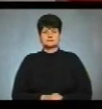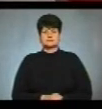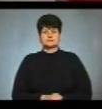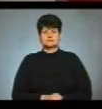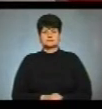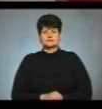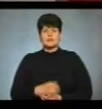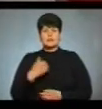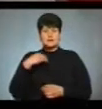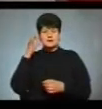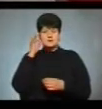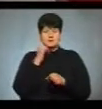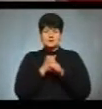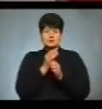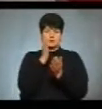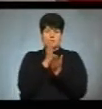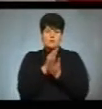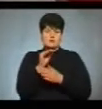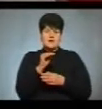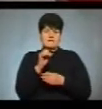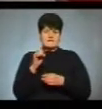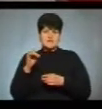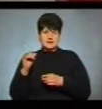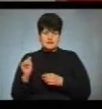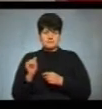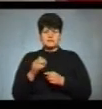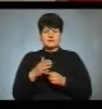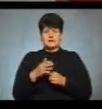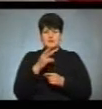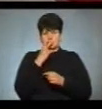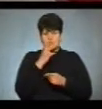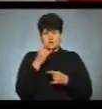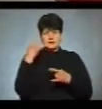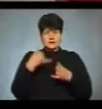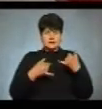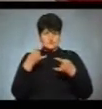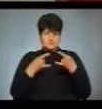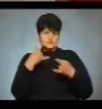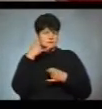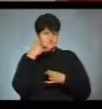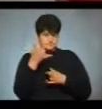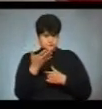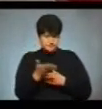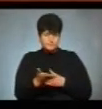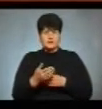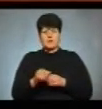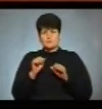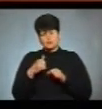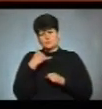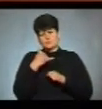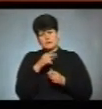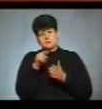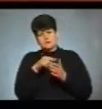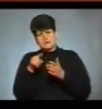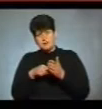Я нагадаю, ми працюємо у прямому ефірі, телефон студії бачите на своїх екранах, тож є можливість телефонувати, ставити запитання, а